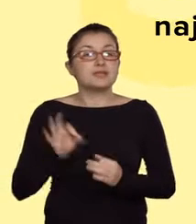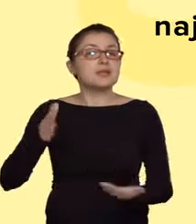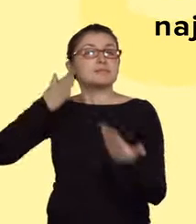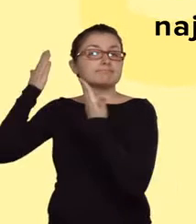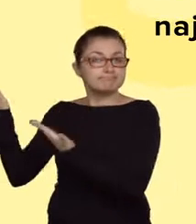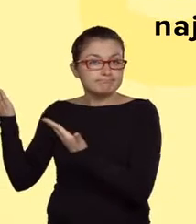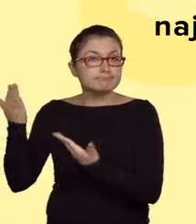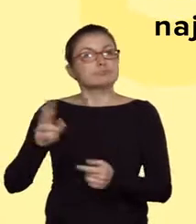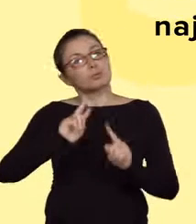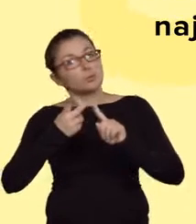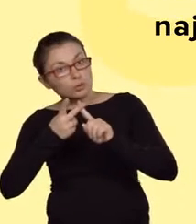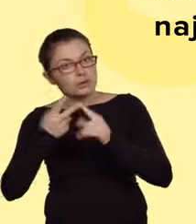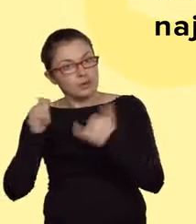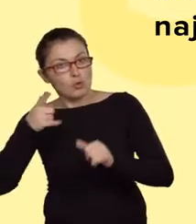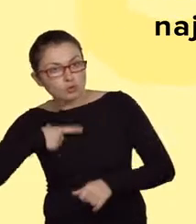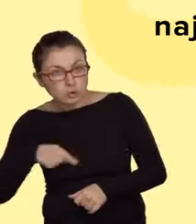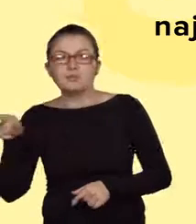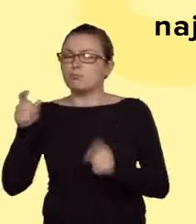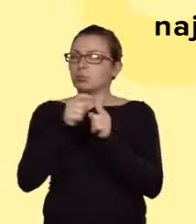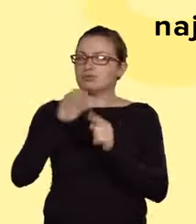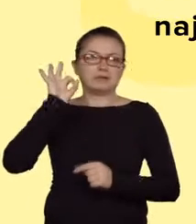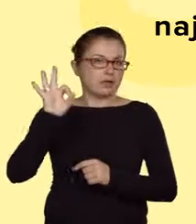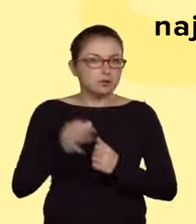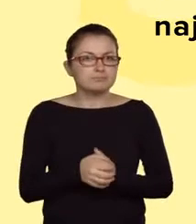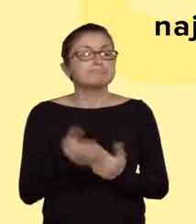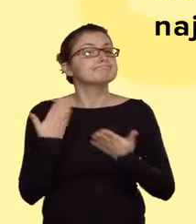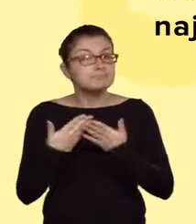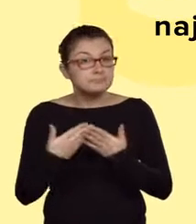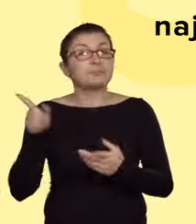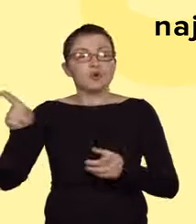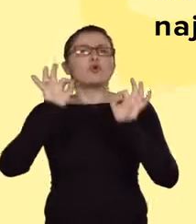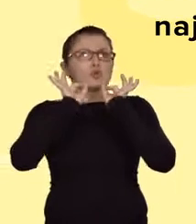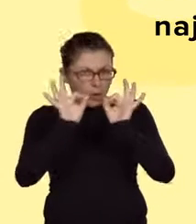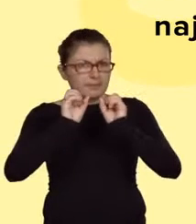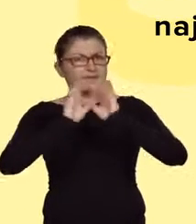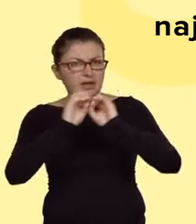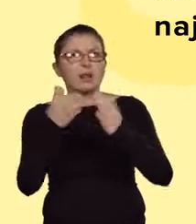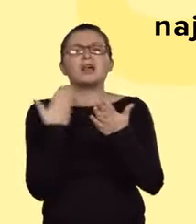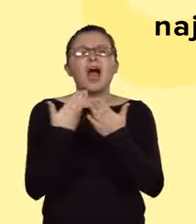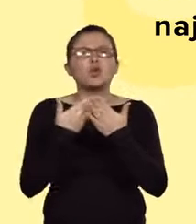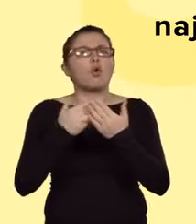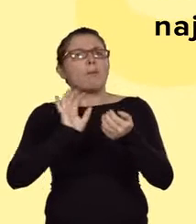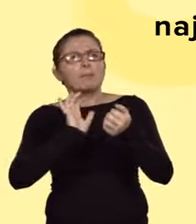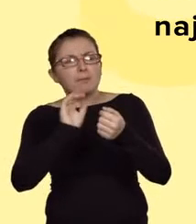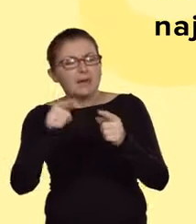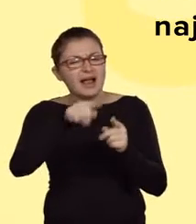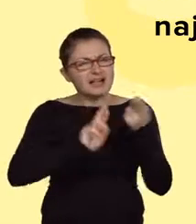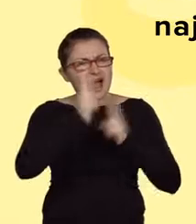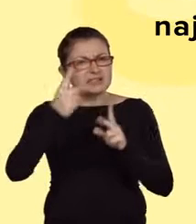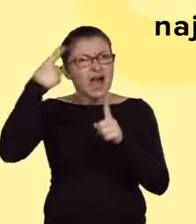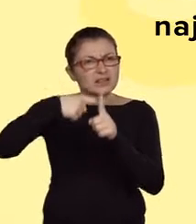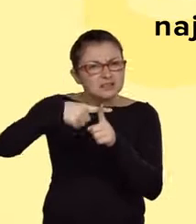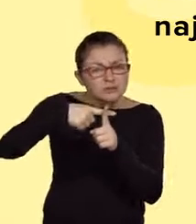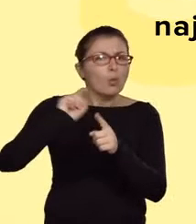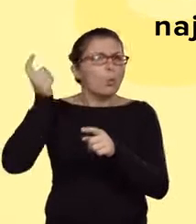punktów. Otóż zdający poprawnie wyjaśnił, dlaczego 2-bromo-2-metylobutan jest głównym produktem reakcji adydycji.